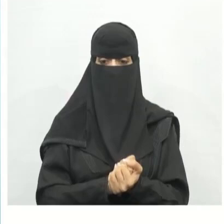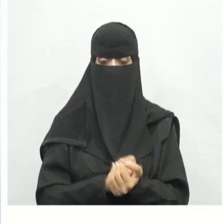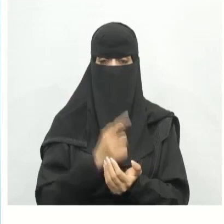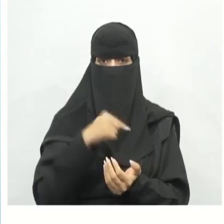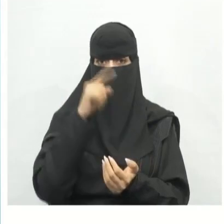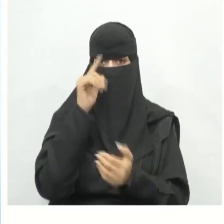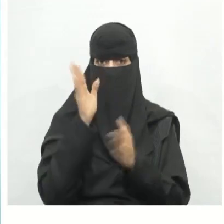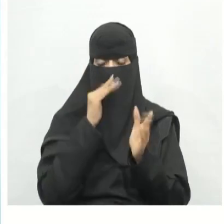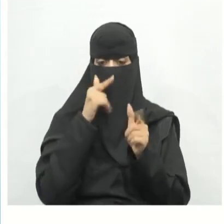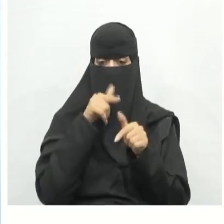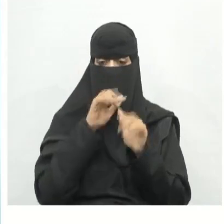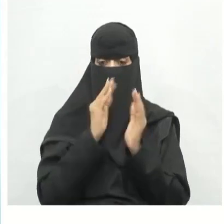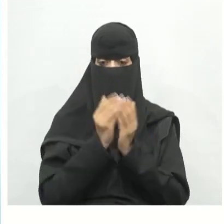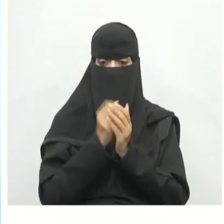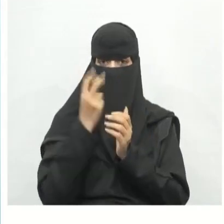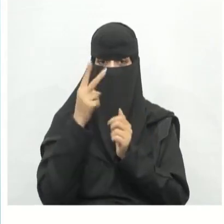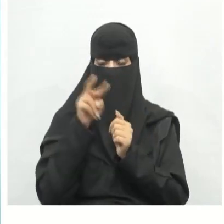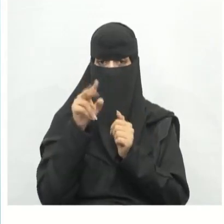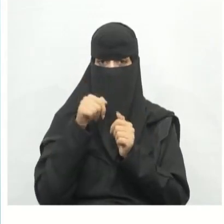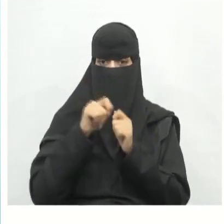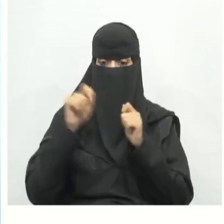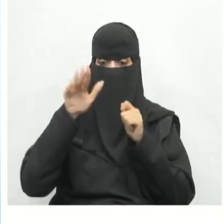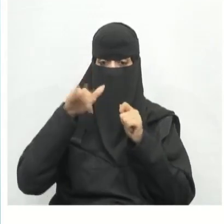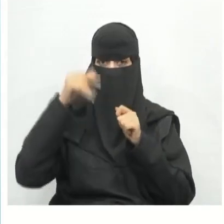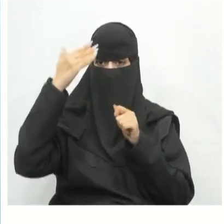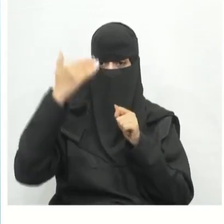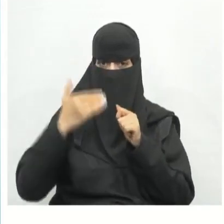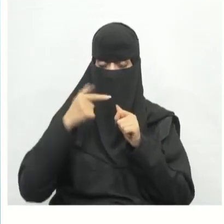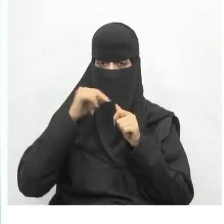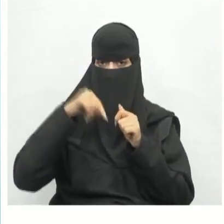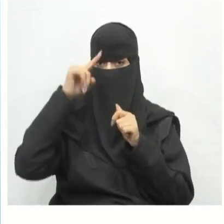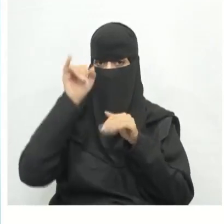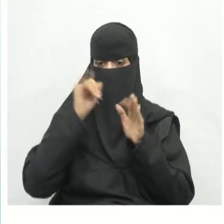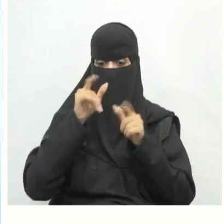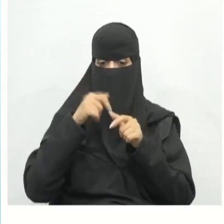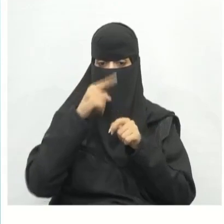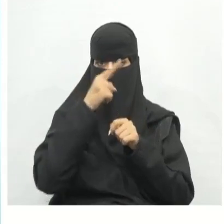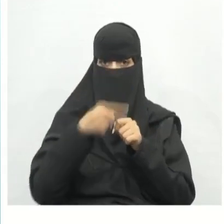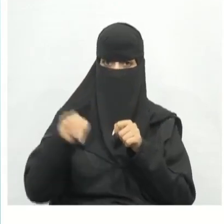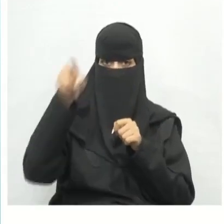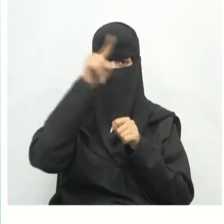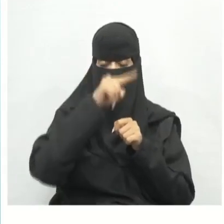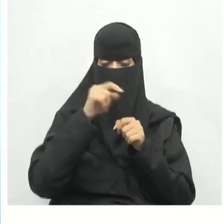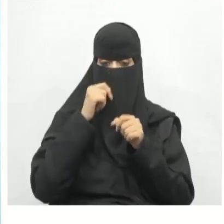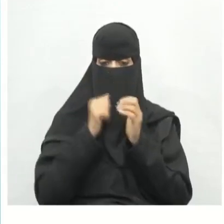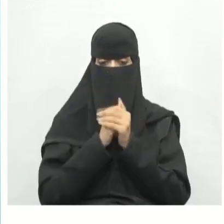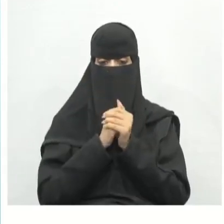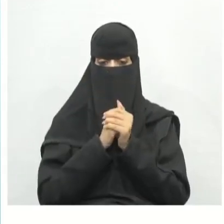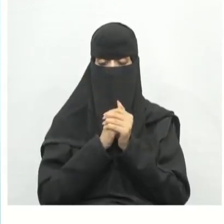من الأمثلة على الأشكال ثنائية الأبعاد هناك العديد من الأمثلة مثل الدائرة وهي شكل ذو خط